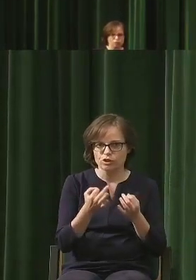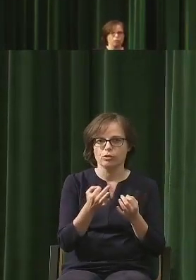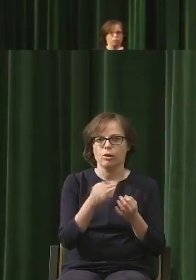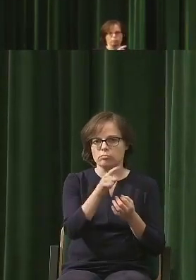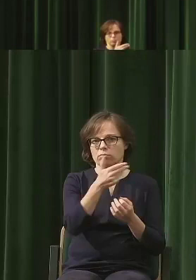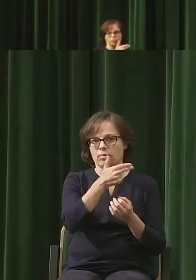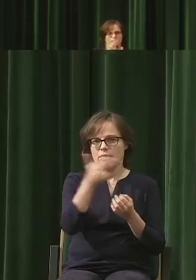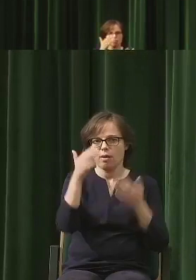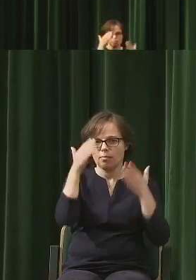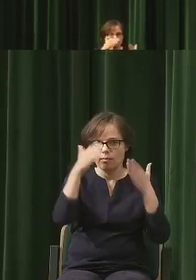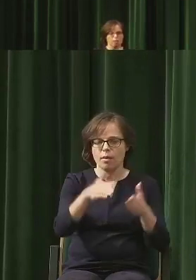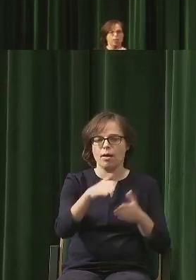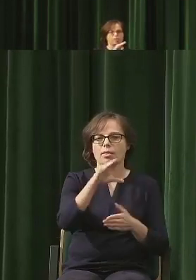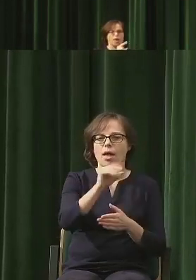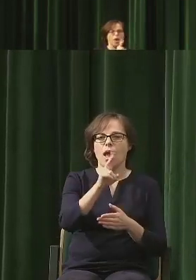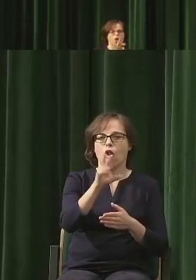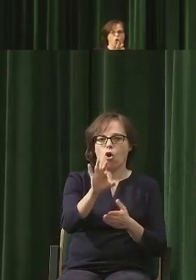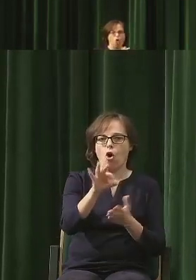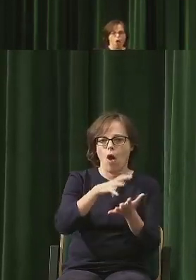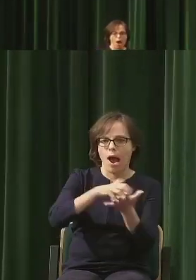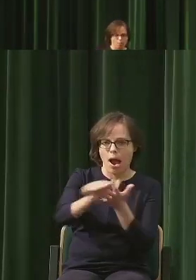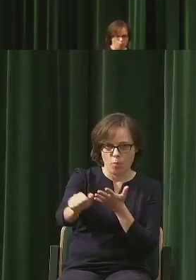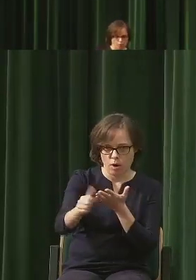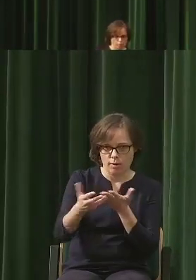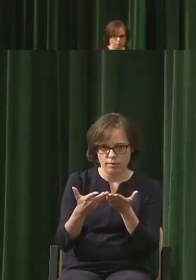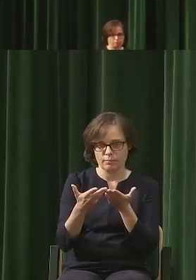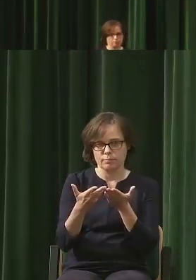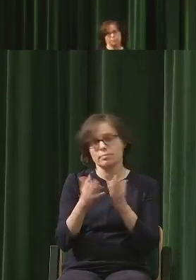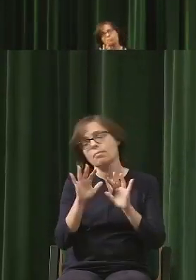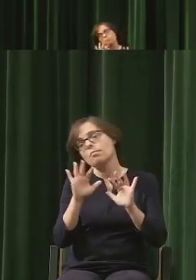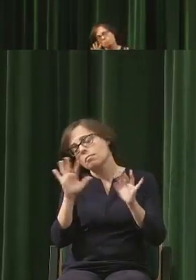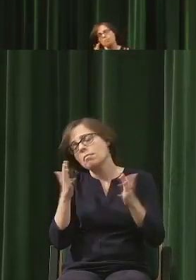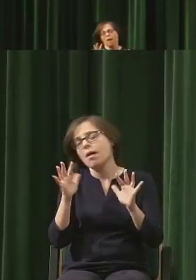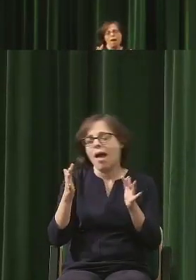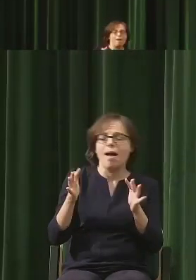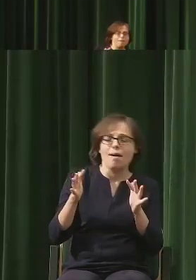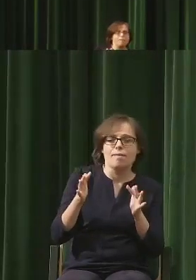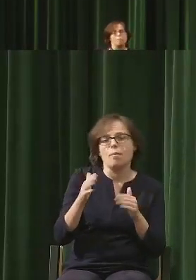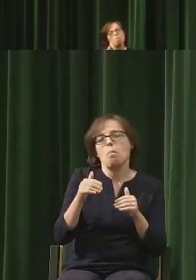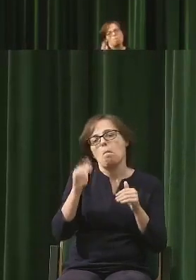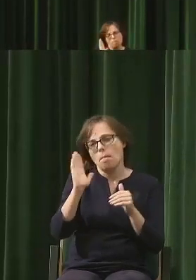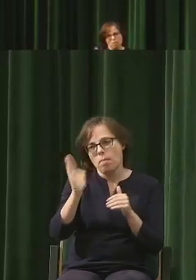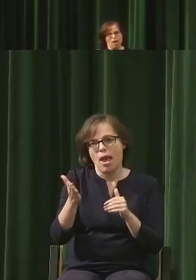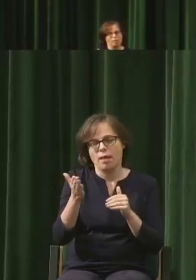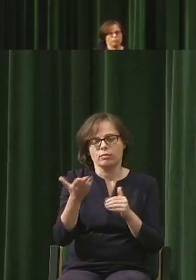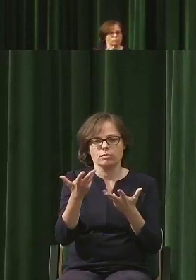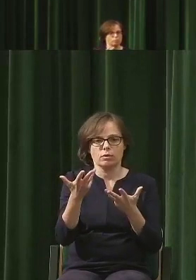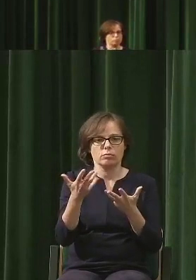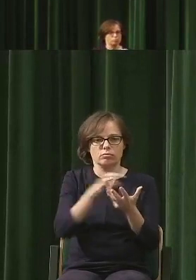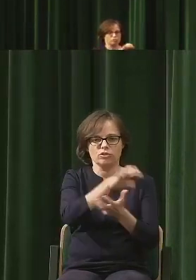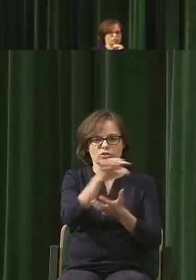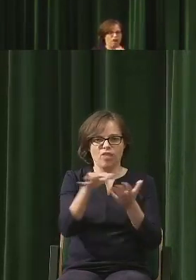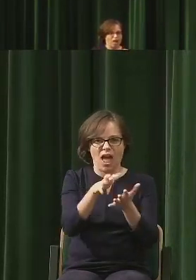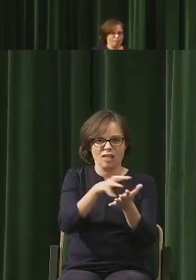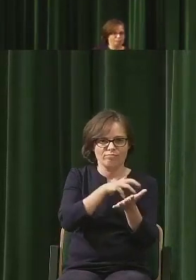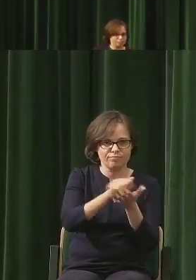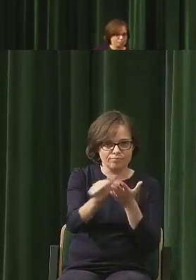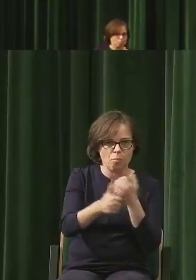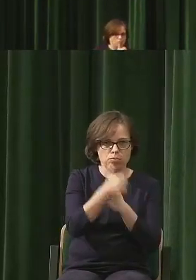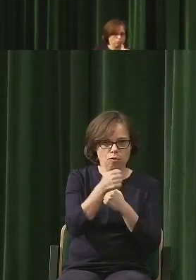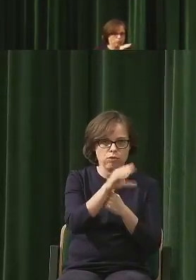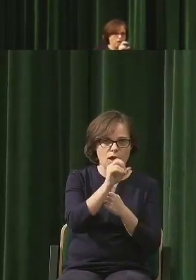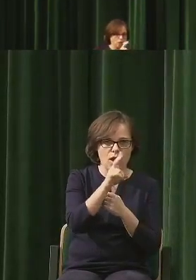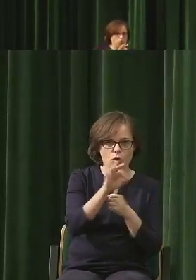ekoapokalipsie, ewentualnej ekoapokalipsie i antropocenowi